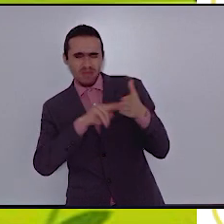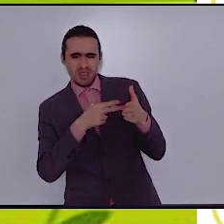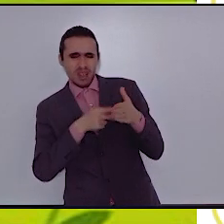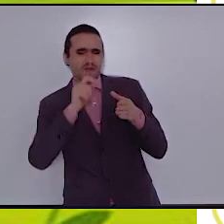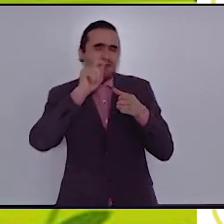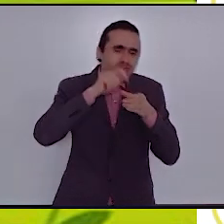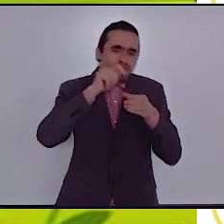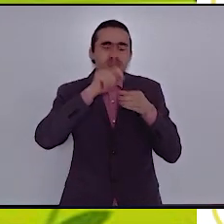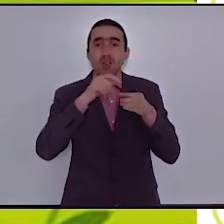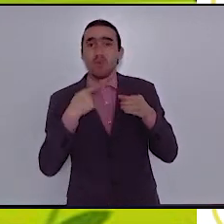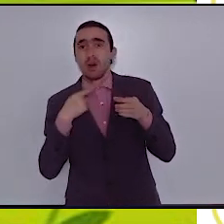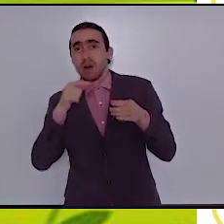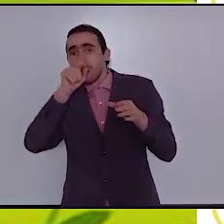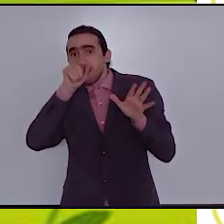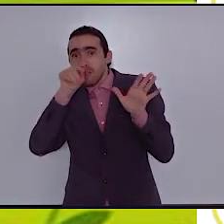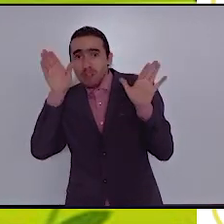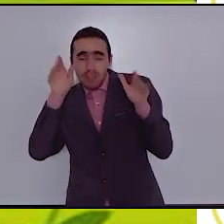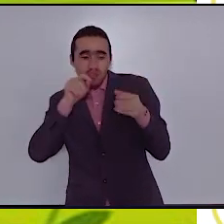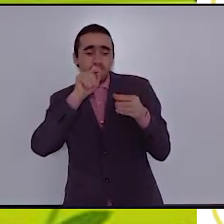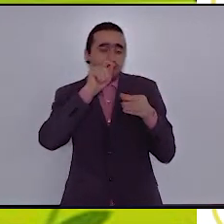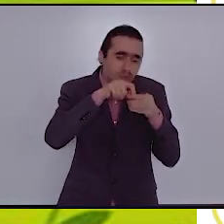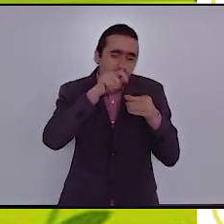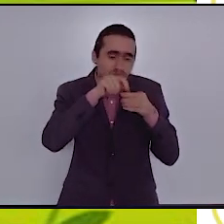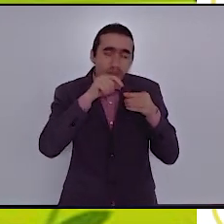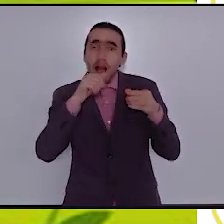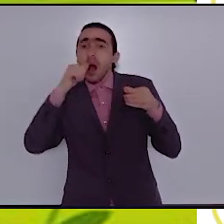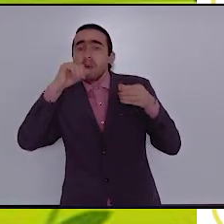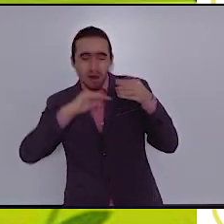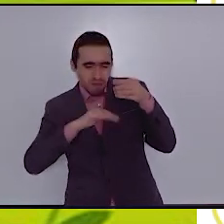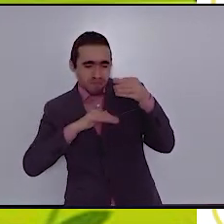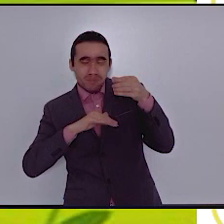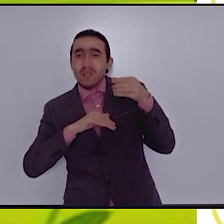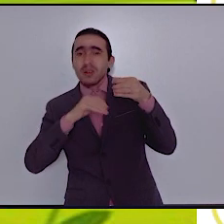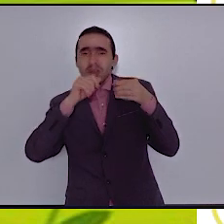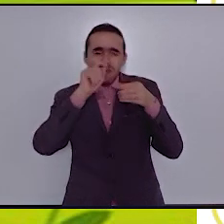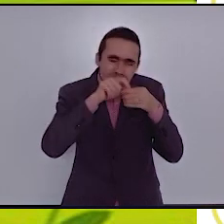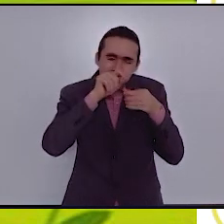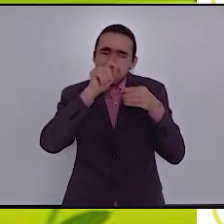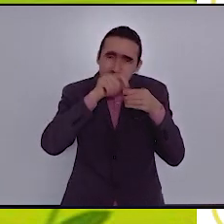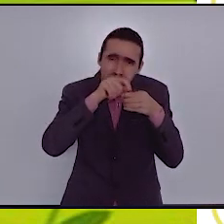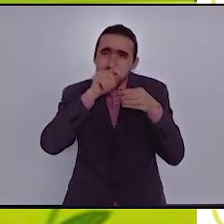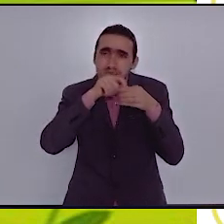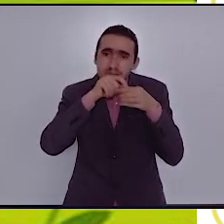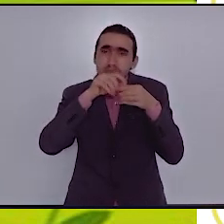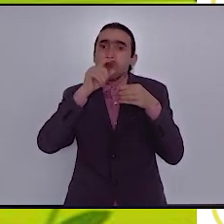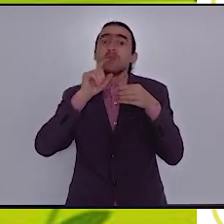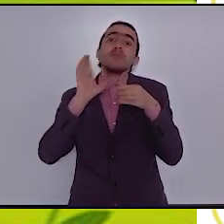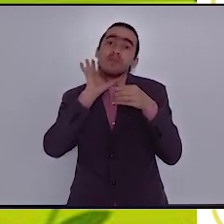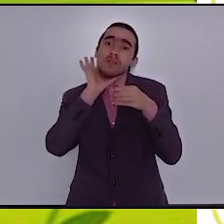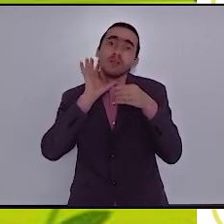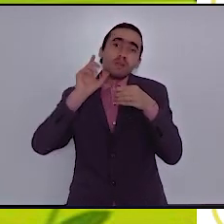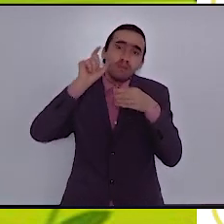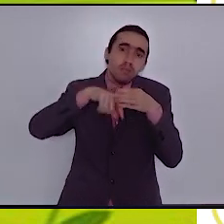إدخال من قاره في الجرة ليشرب فعلق في عنق الجرة